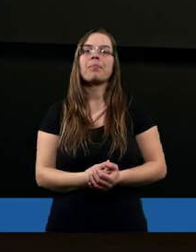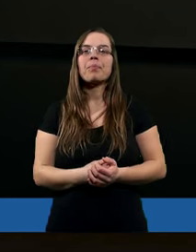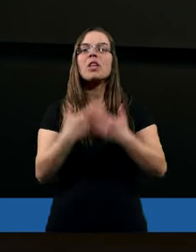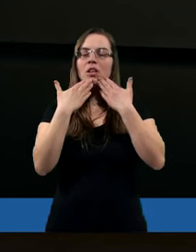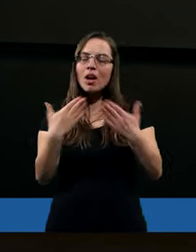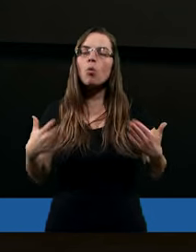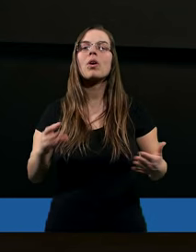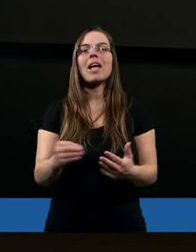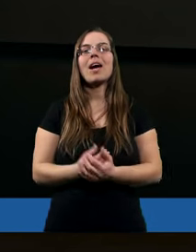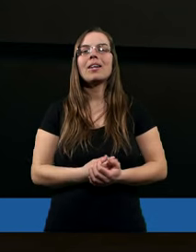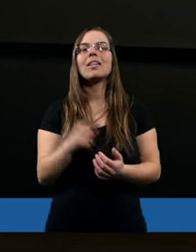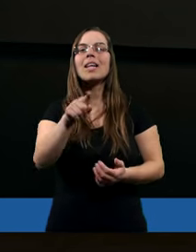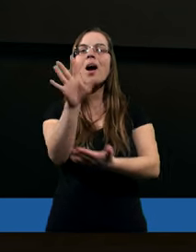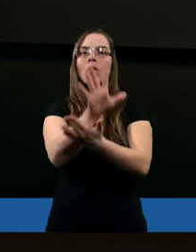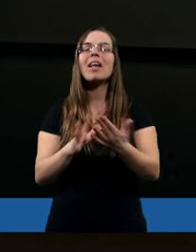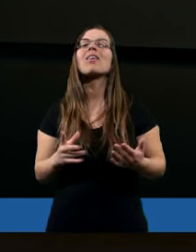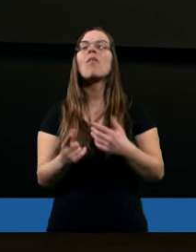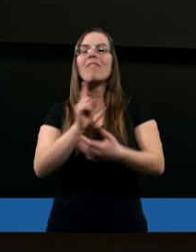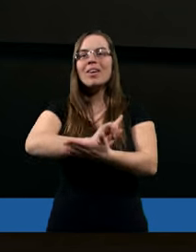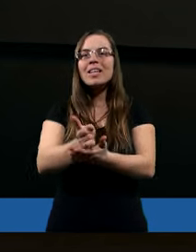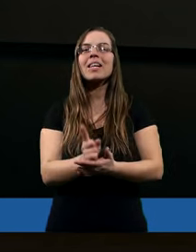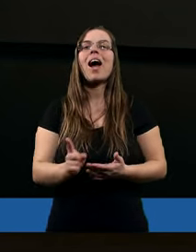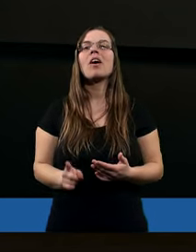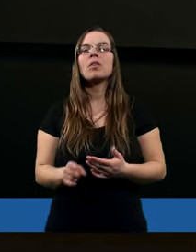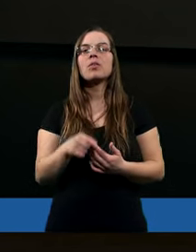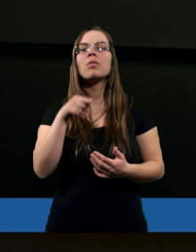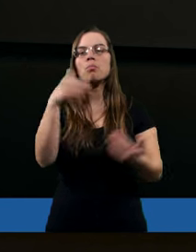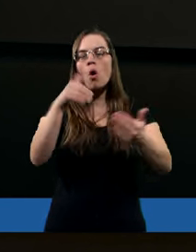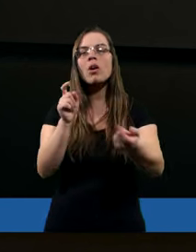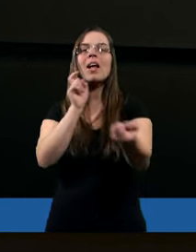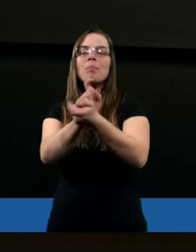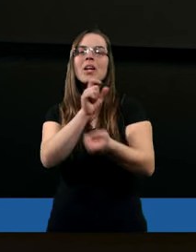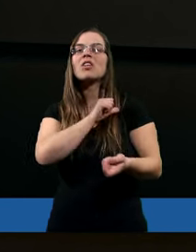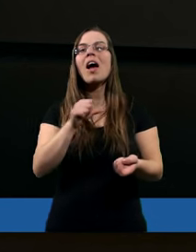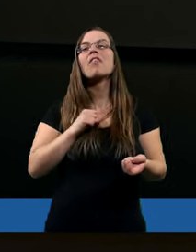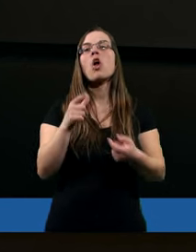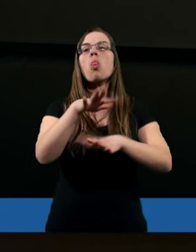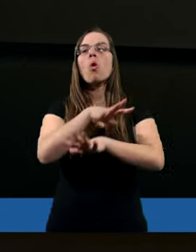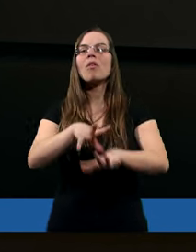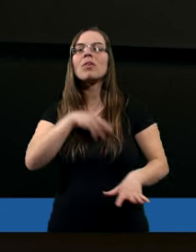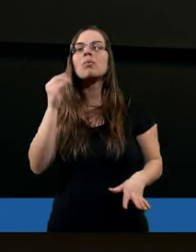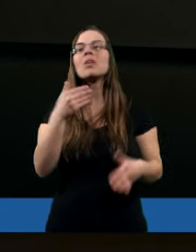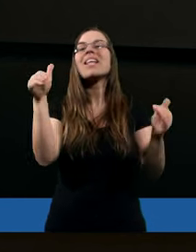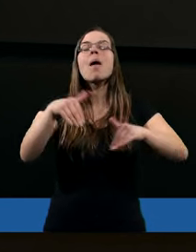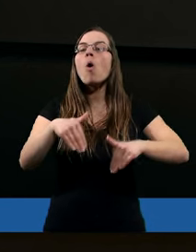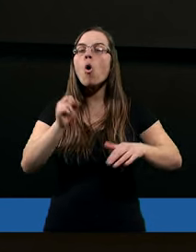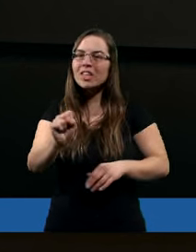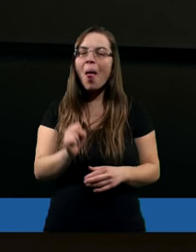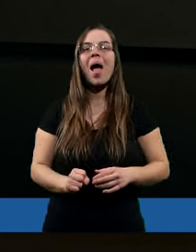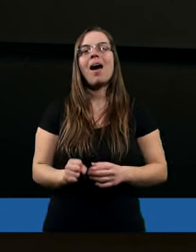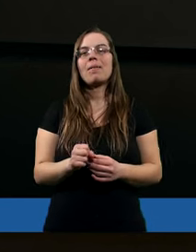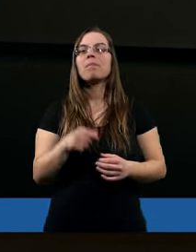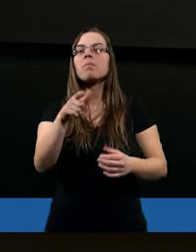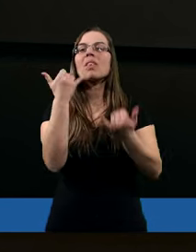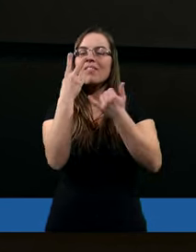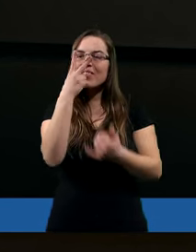Dziękuję. Z tego tekstu wynika, że można się przeciwstawić się Duchowi Świętemu. I pokazane nawet jest,